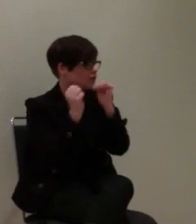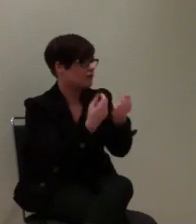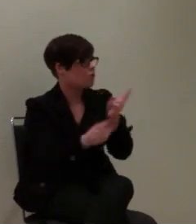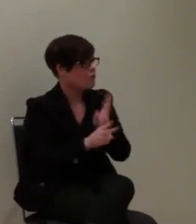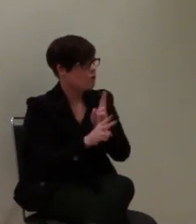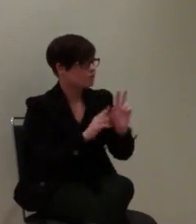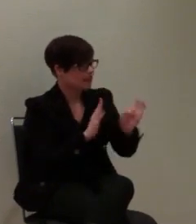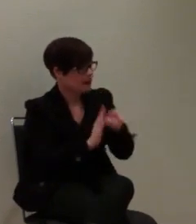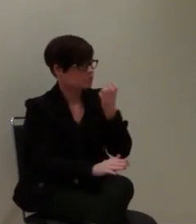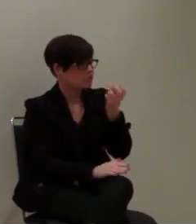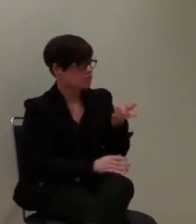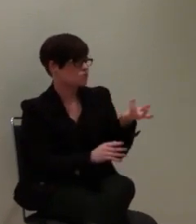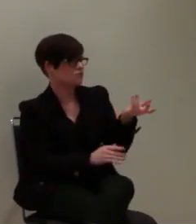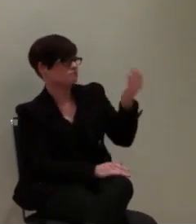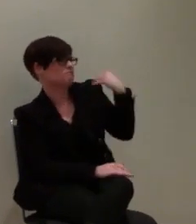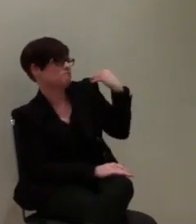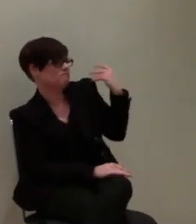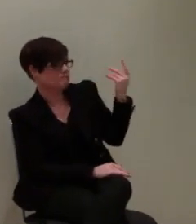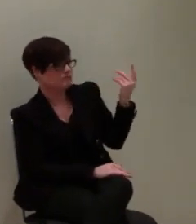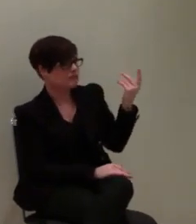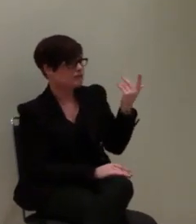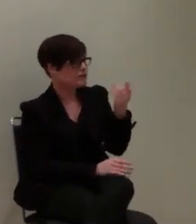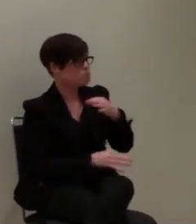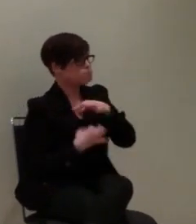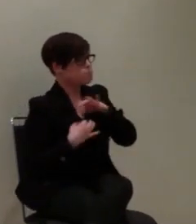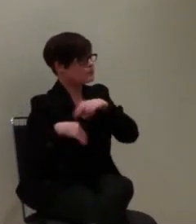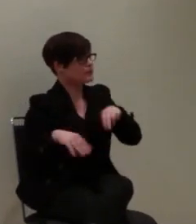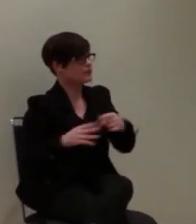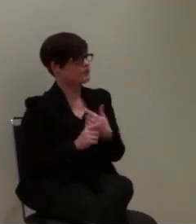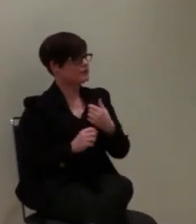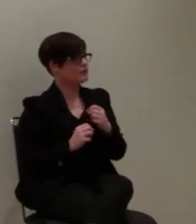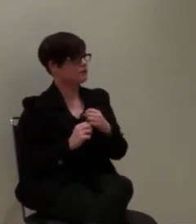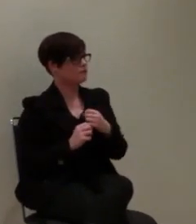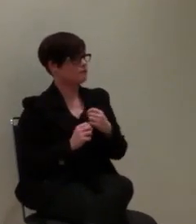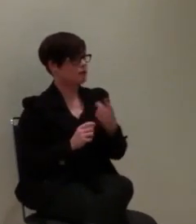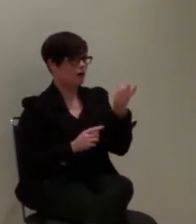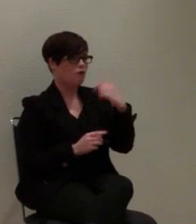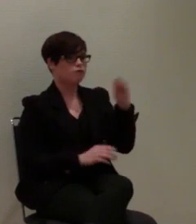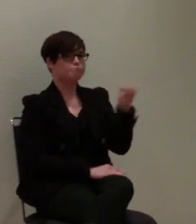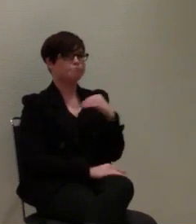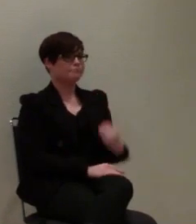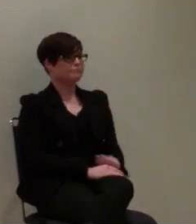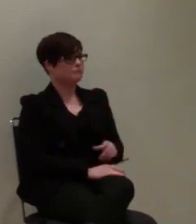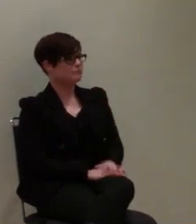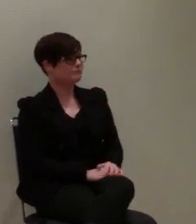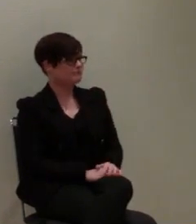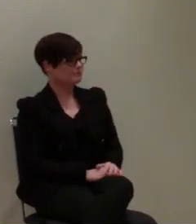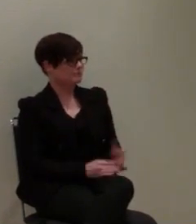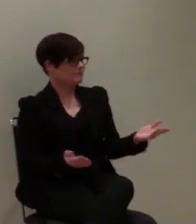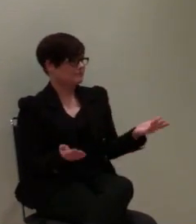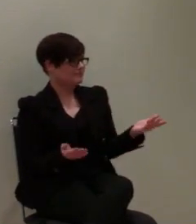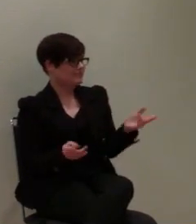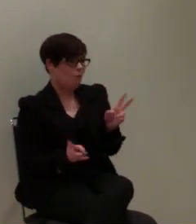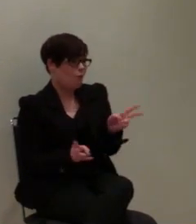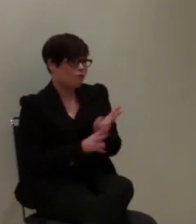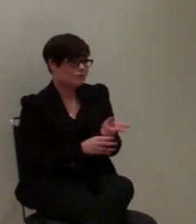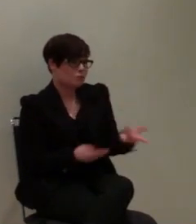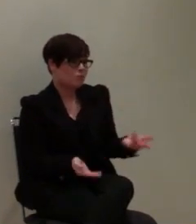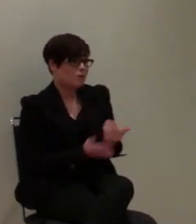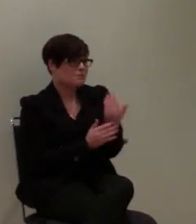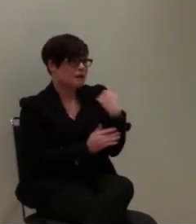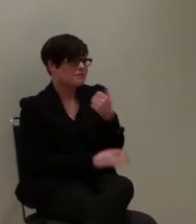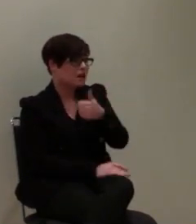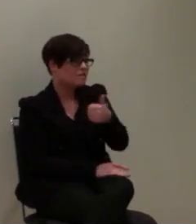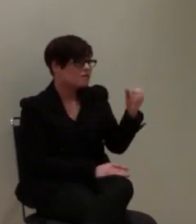genug in der Vergangenheit, dass man von der Politik im Stich gelassen wird in dem Fall. Ich meine, allein wenn man damals an die